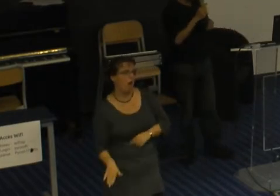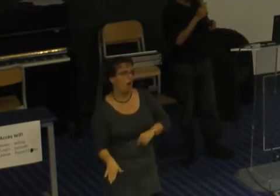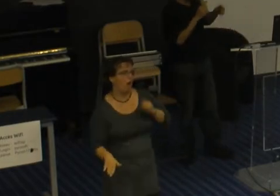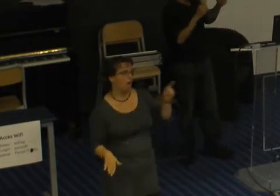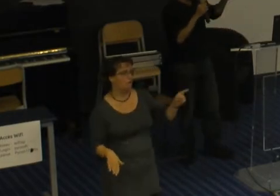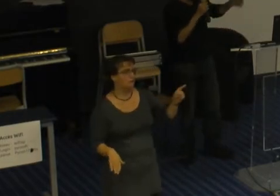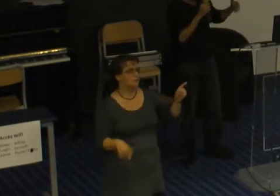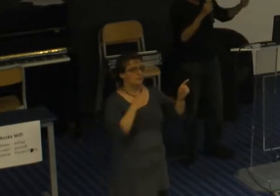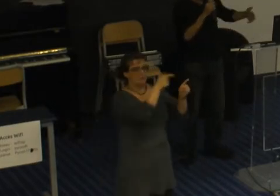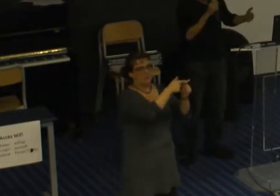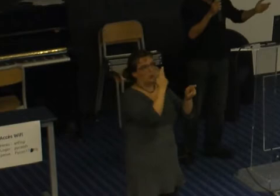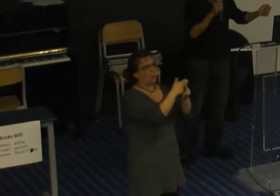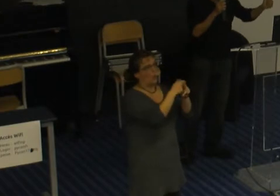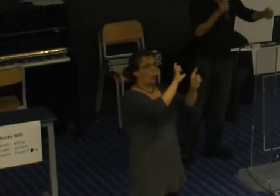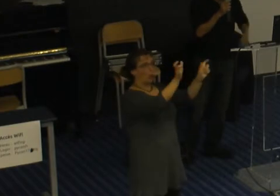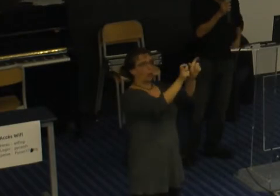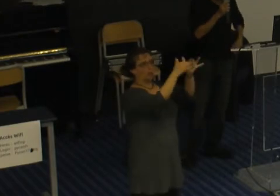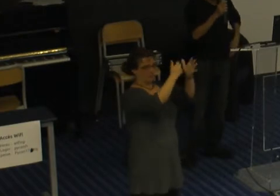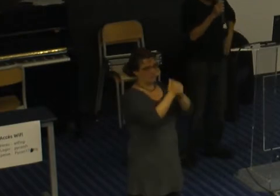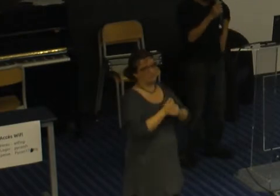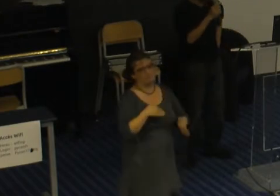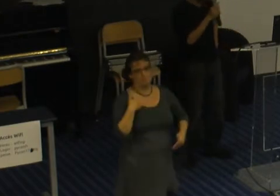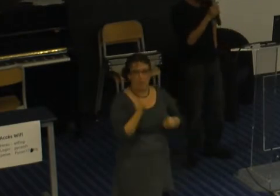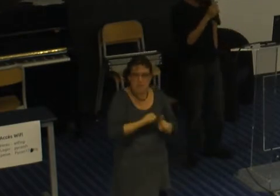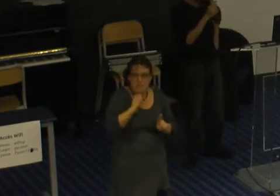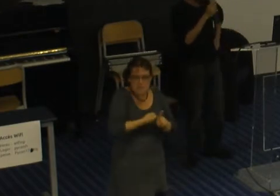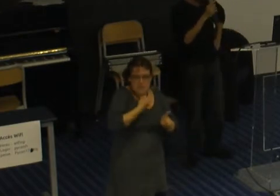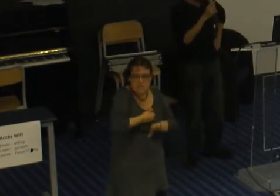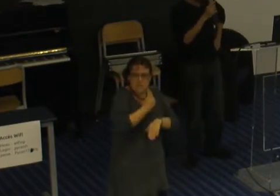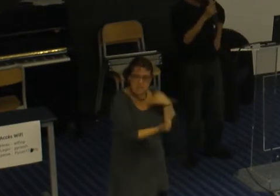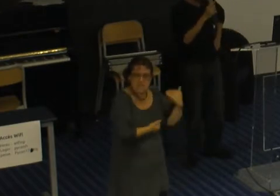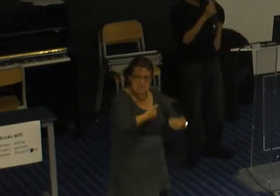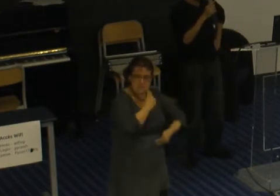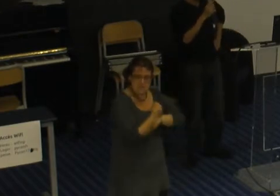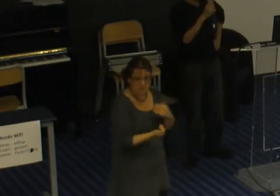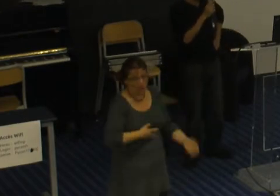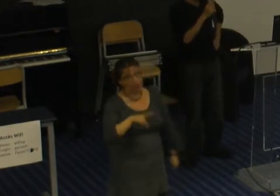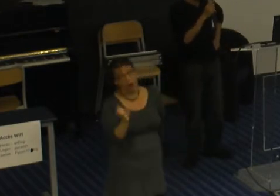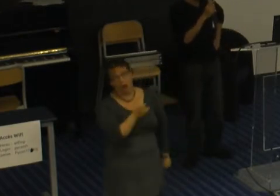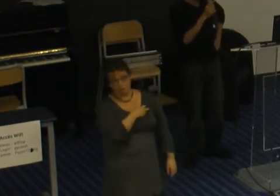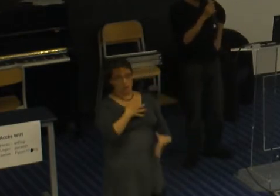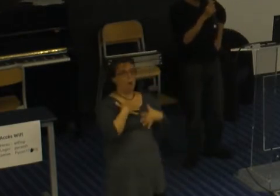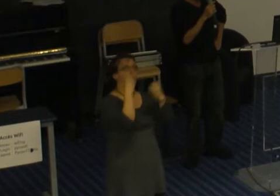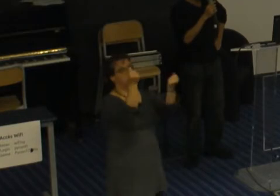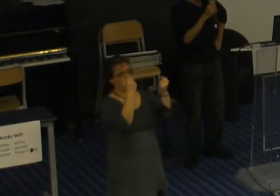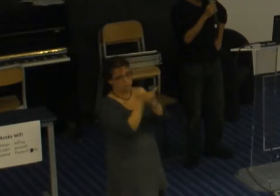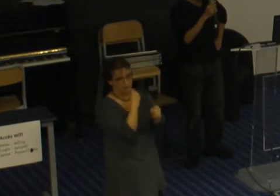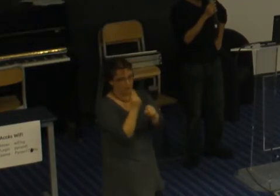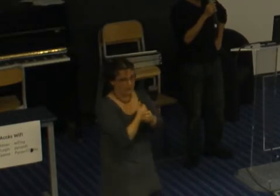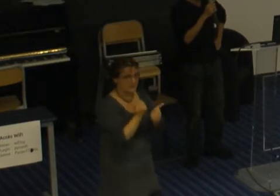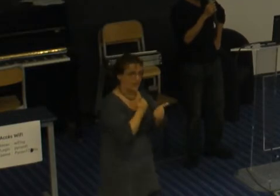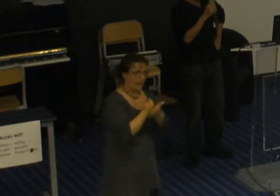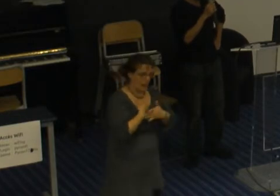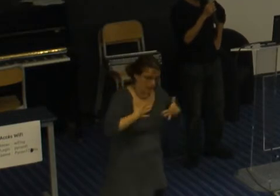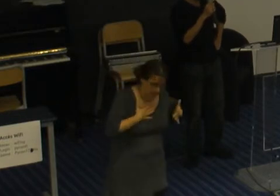Alors, du coup, au bout d'un moment, je chope du boulot en tant que salarié. Et là, on fait face aux préjugés. Alors,